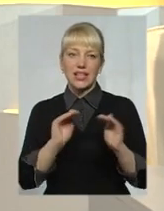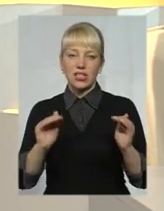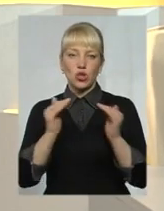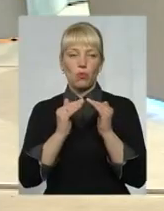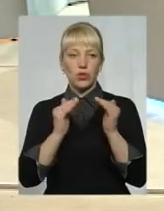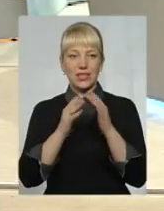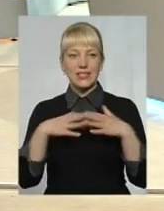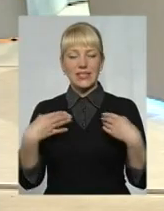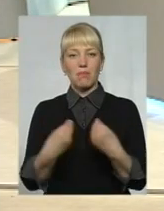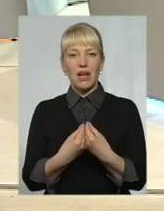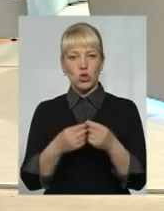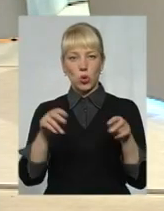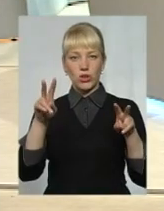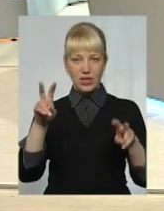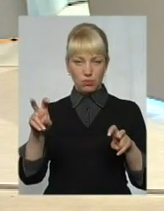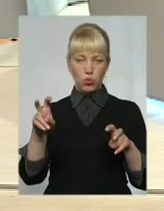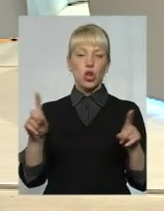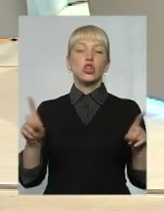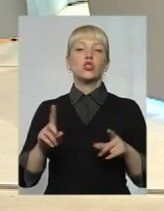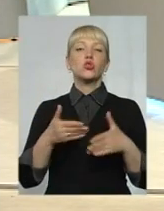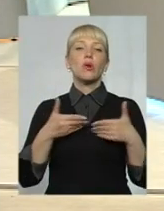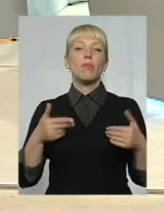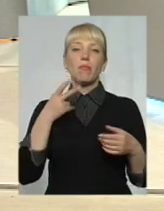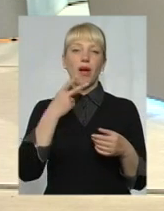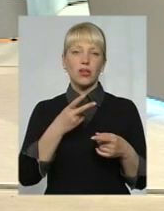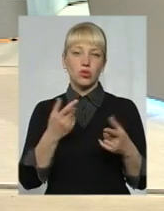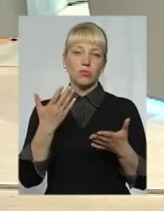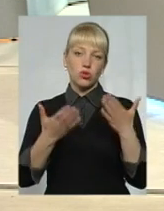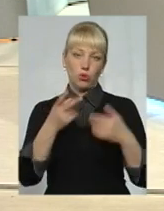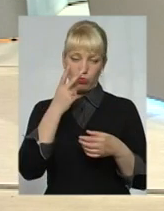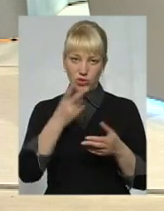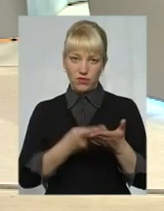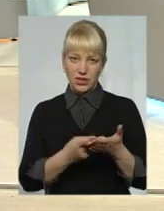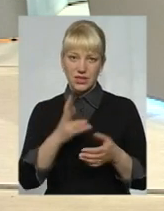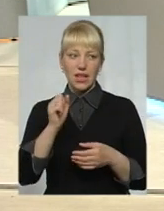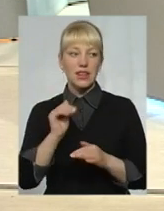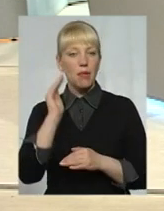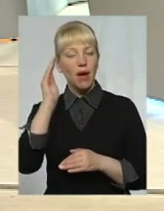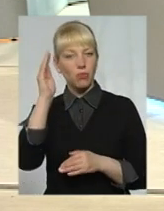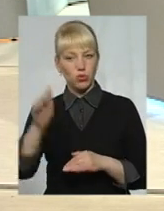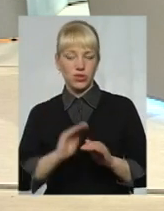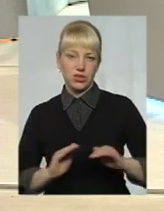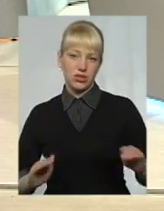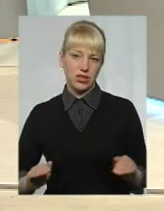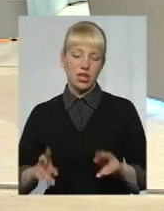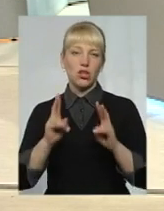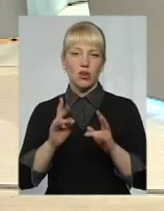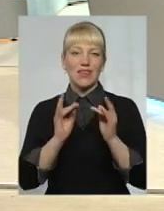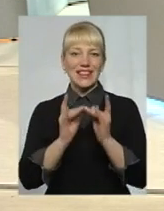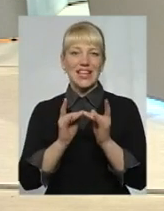дитячі бутинки сімейного типу, що ми бачимо, якщо подивитися на майбутні дітей, які в